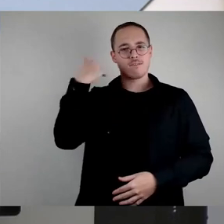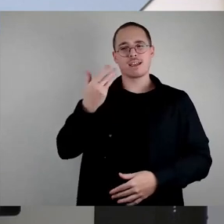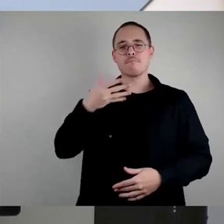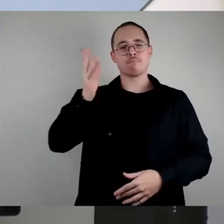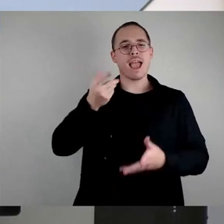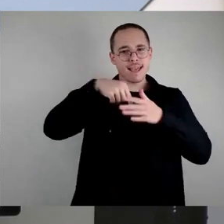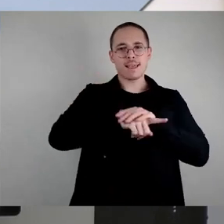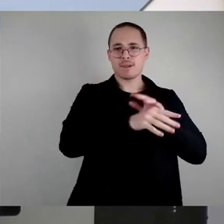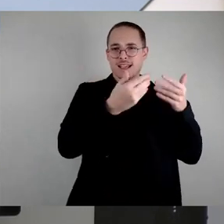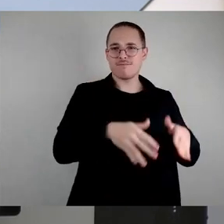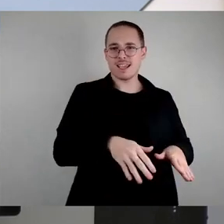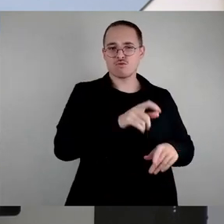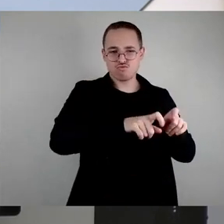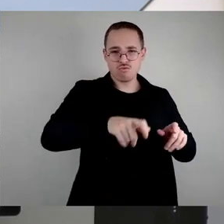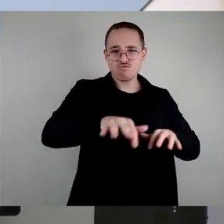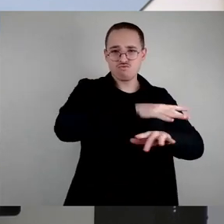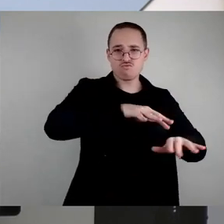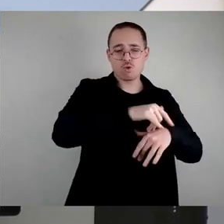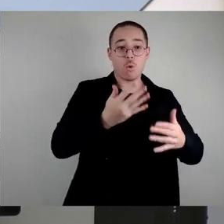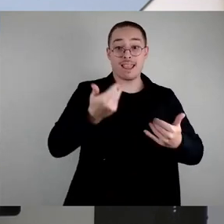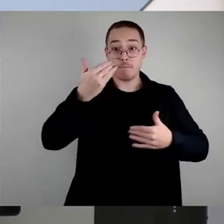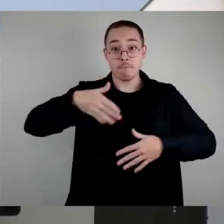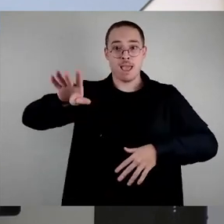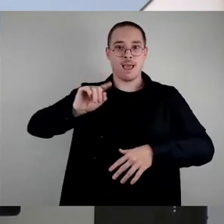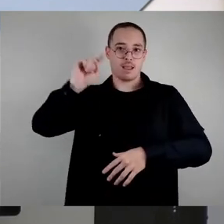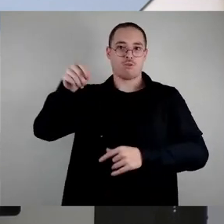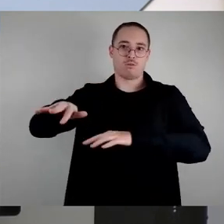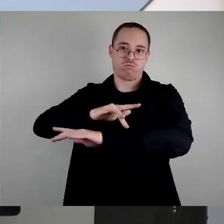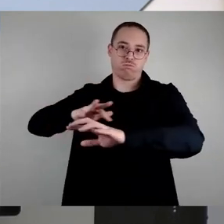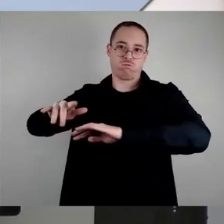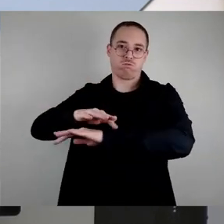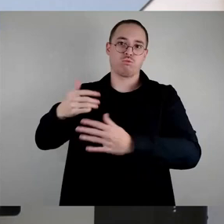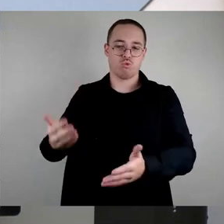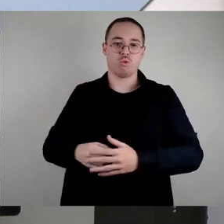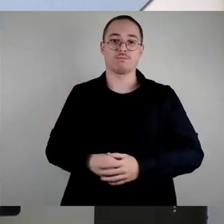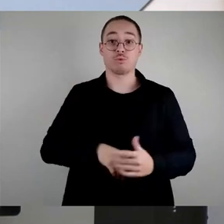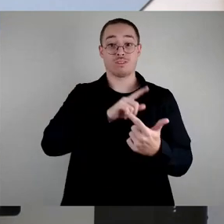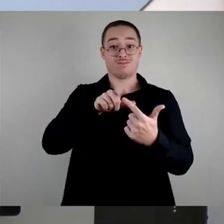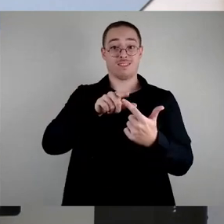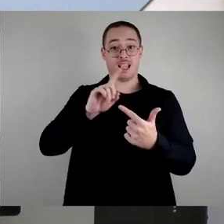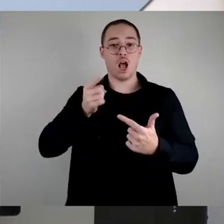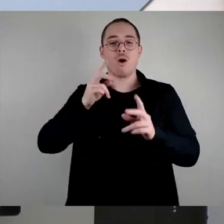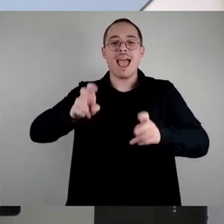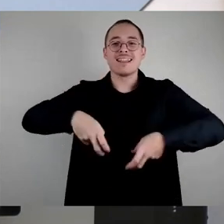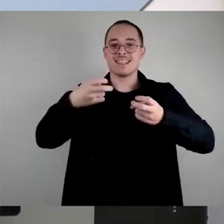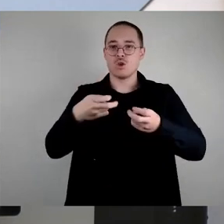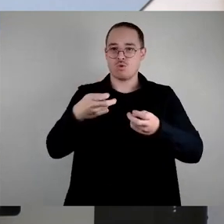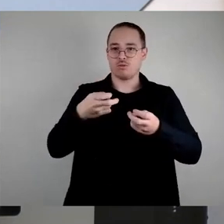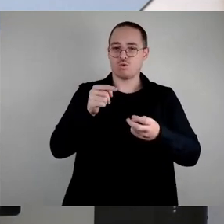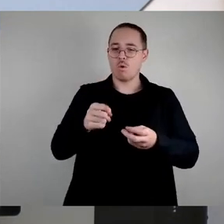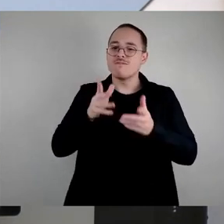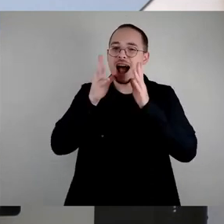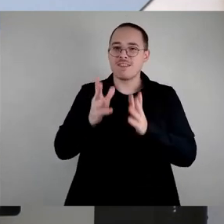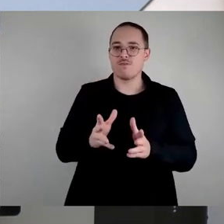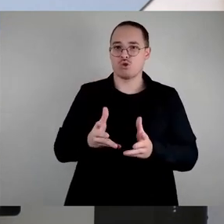Gedankenlosigkeit, ich würde sagen, mit einem Mangel an Erziehung oder Verantwortungsgefühl, ohne dass ich hier jemandem